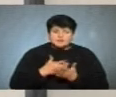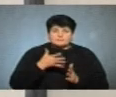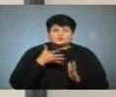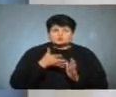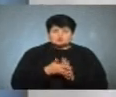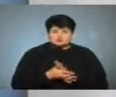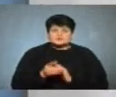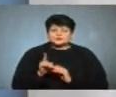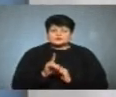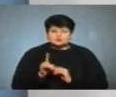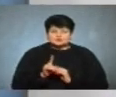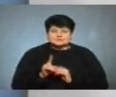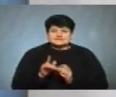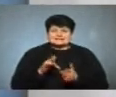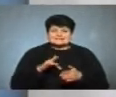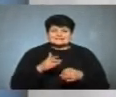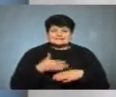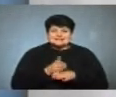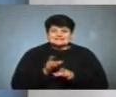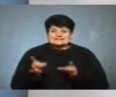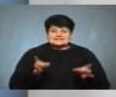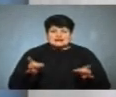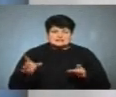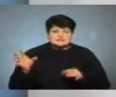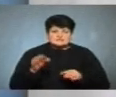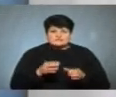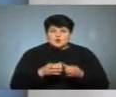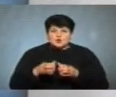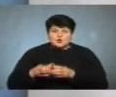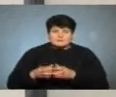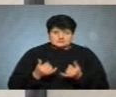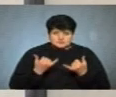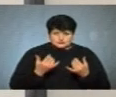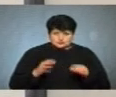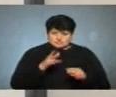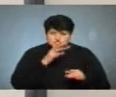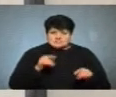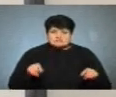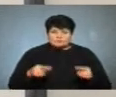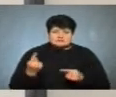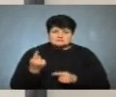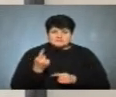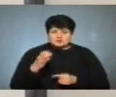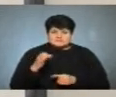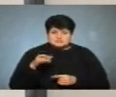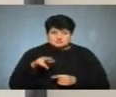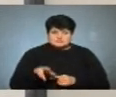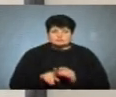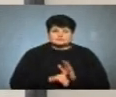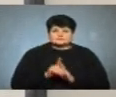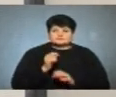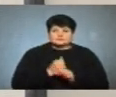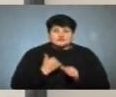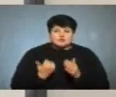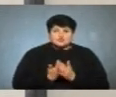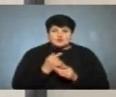що з децентралізацією у всіх громадах, які на сьогоднішній час створені, з 1 січня функціонуватимуть